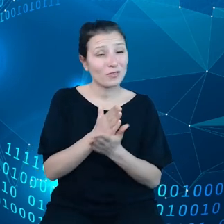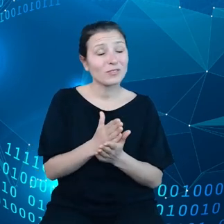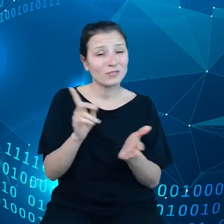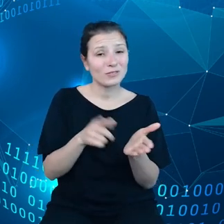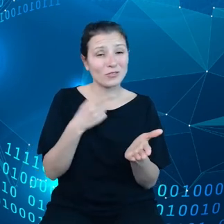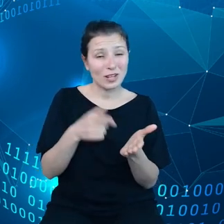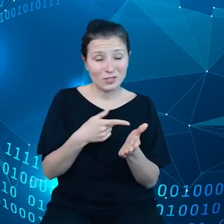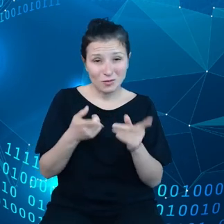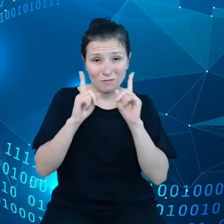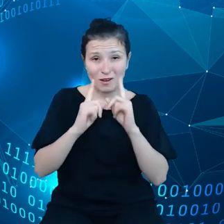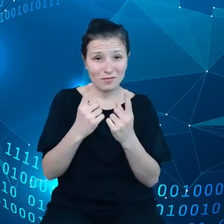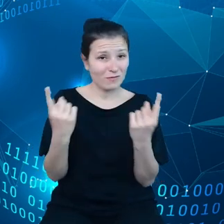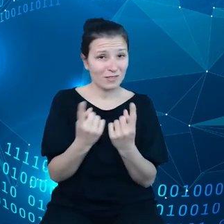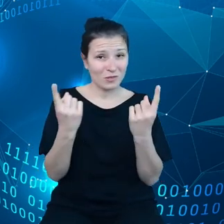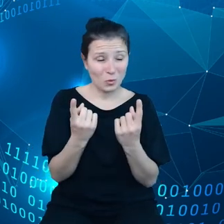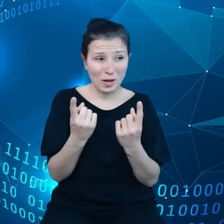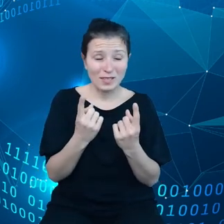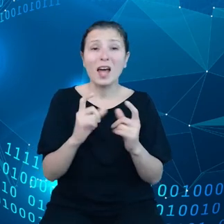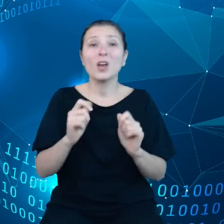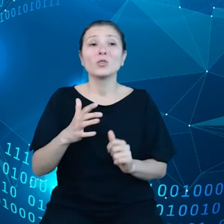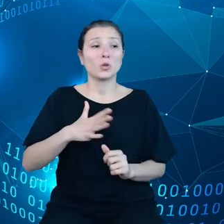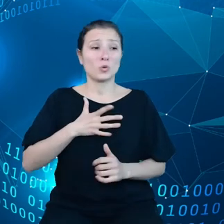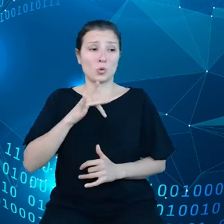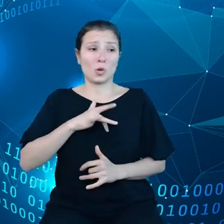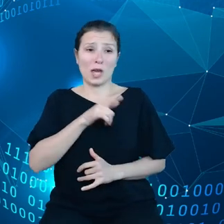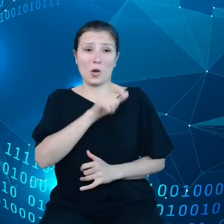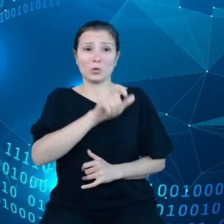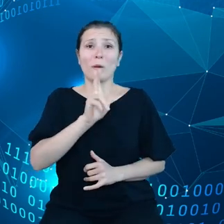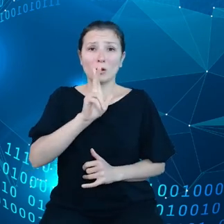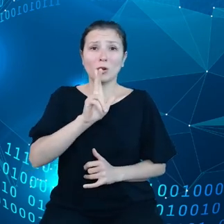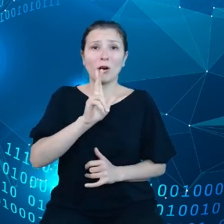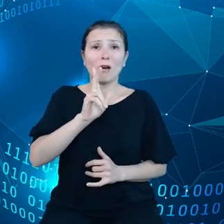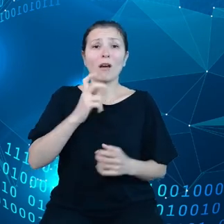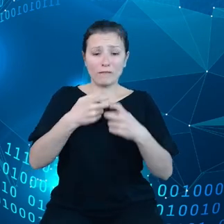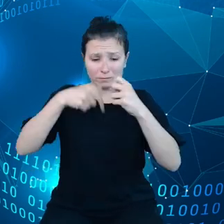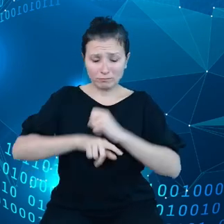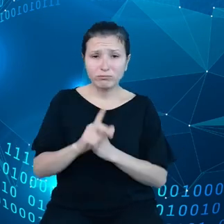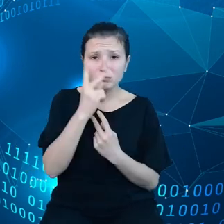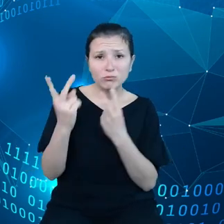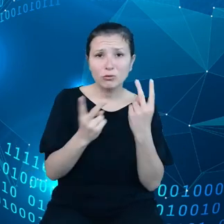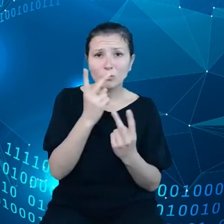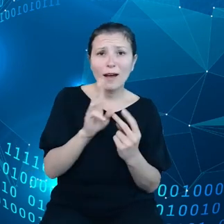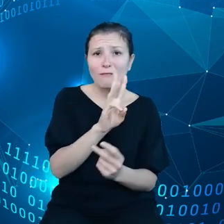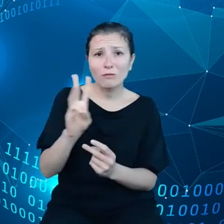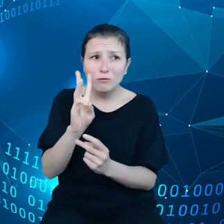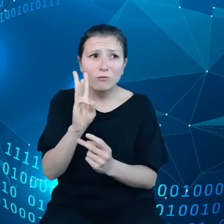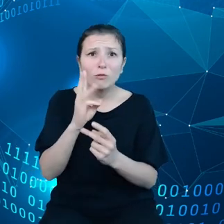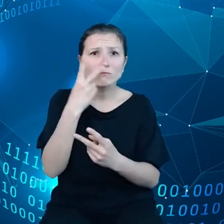ozwierciedlenie stanu psychicznego po zwiedzaniu odmętów internetu i szukaniu